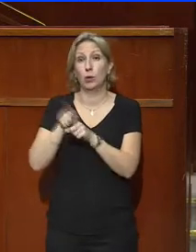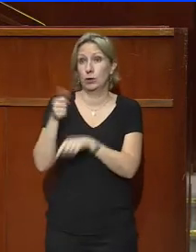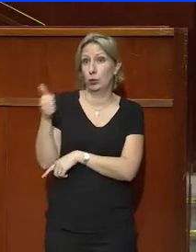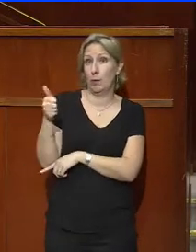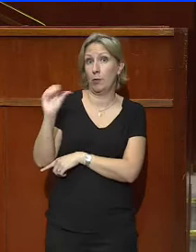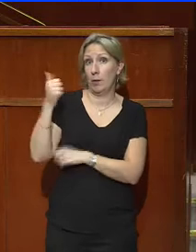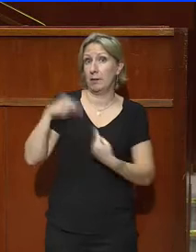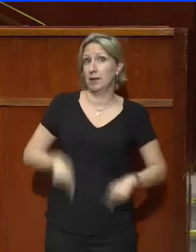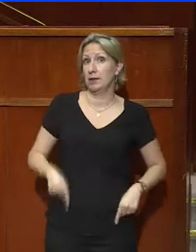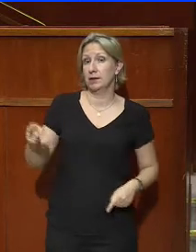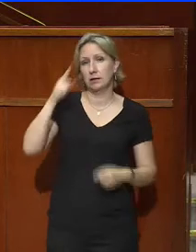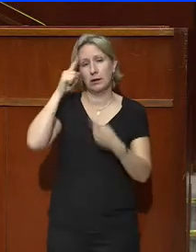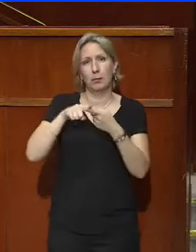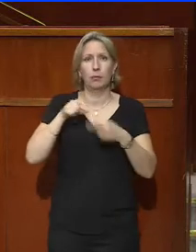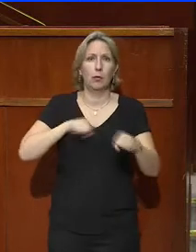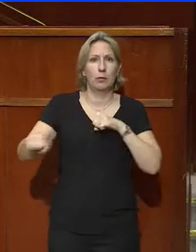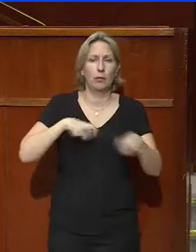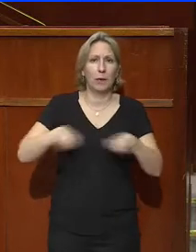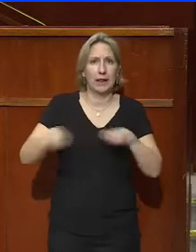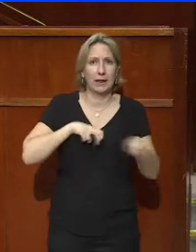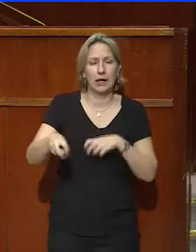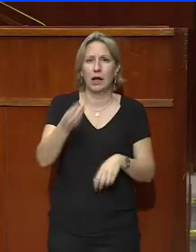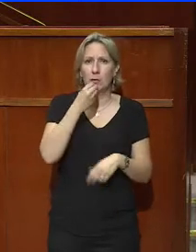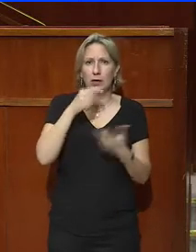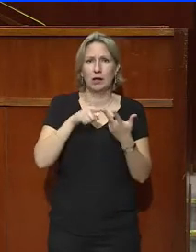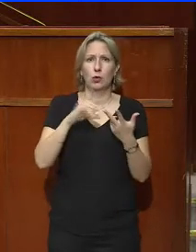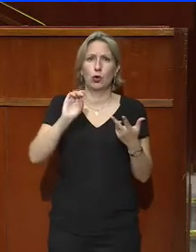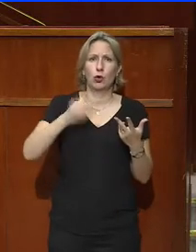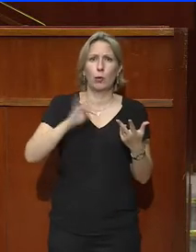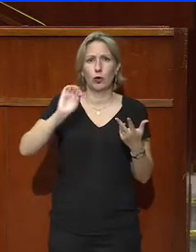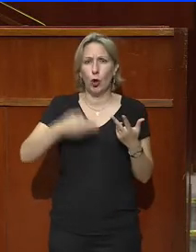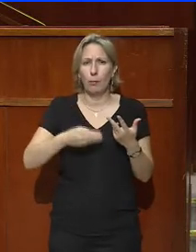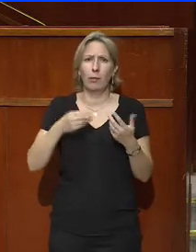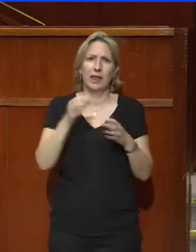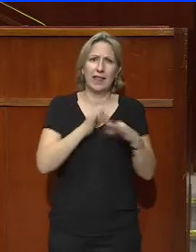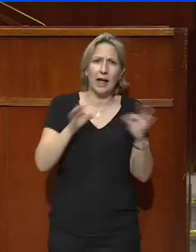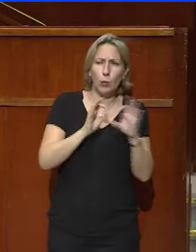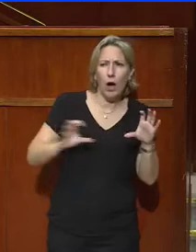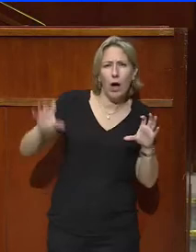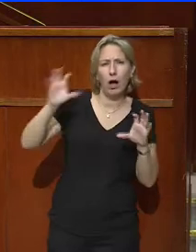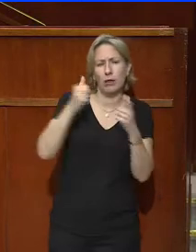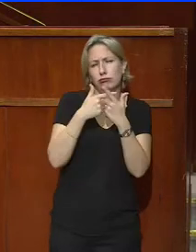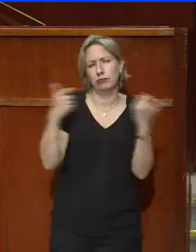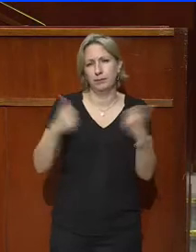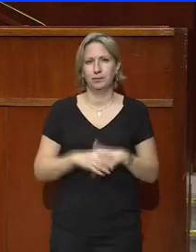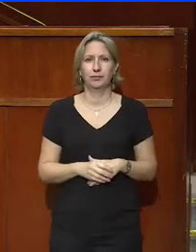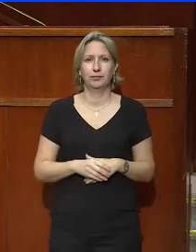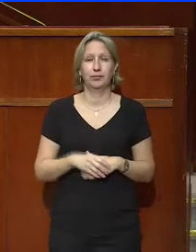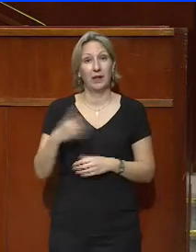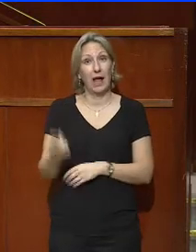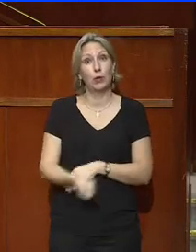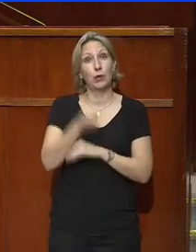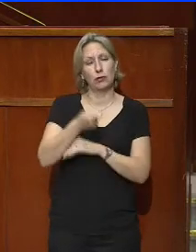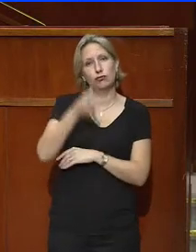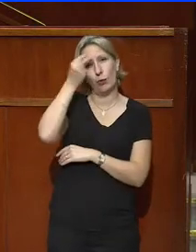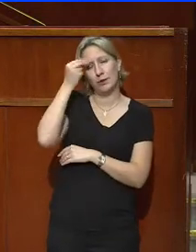'alimentation, la mobilité, l'Outre-mer, les territoires. J'ai également compris que l'éducation était au cœur